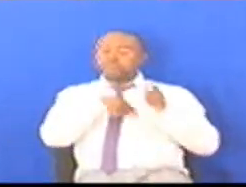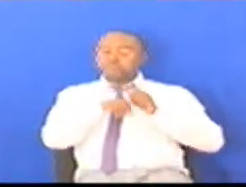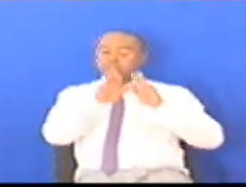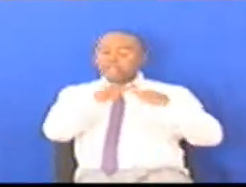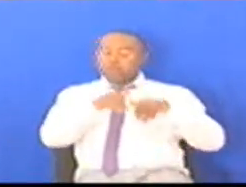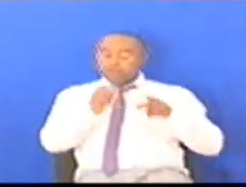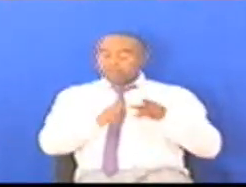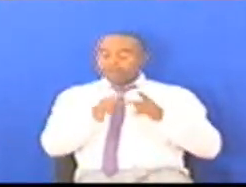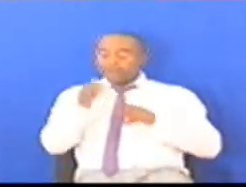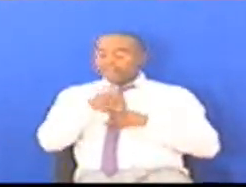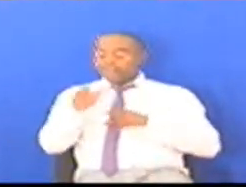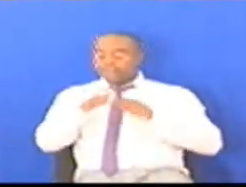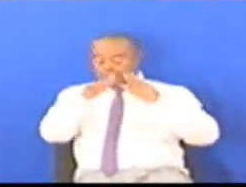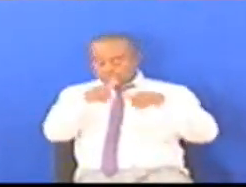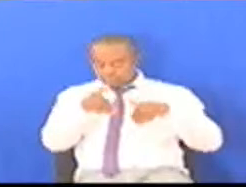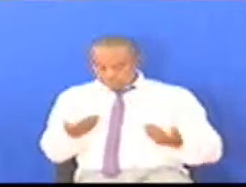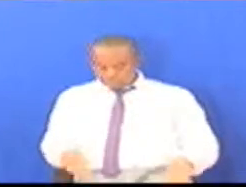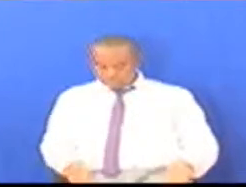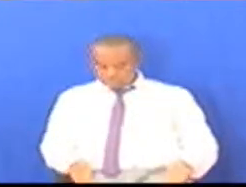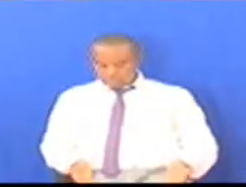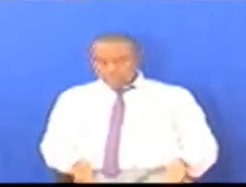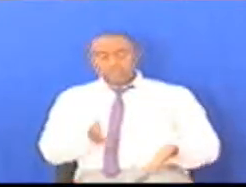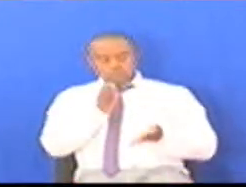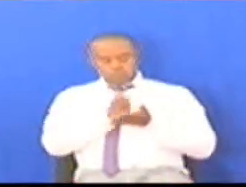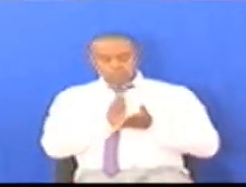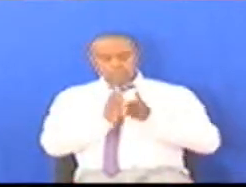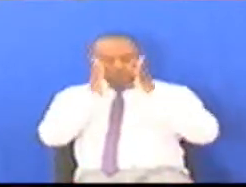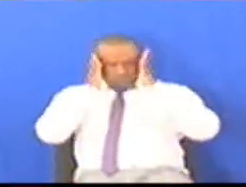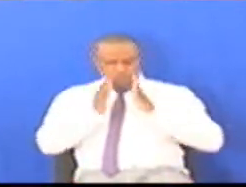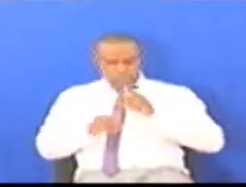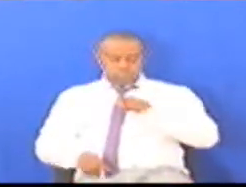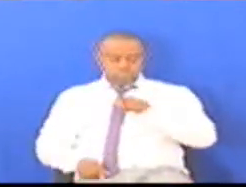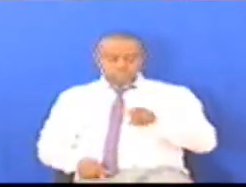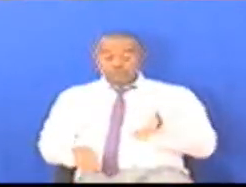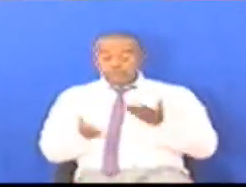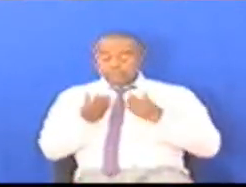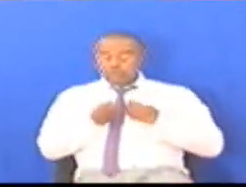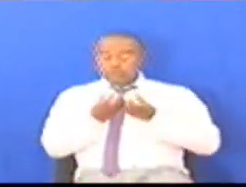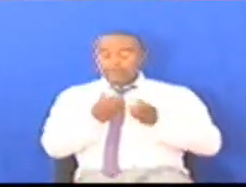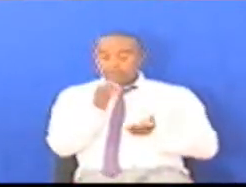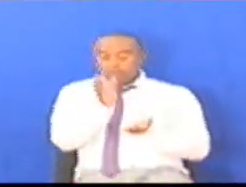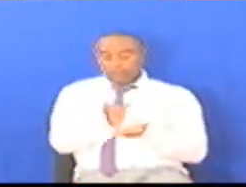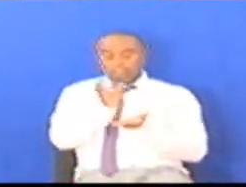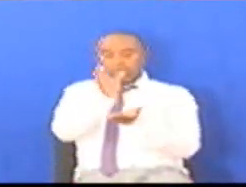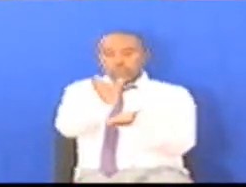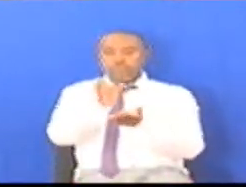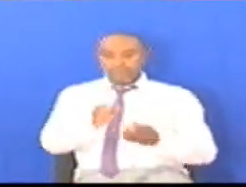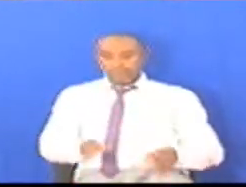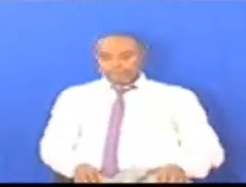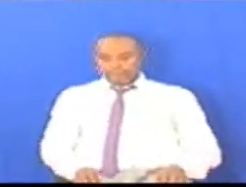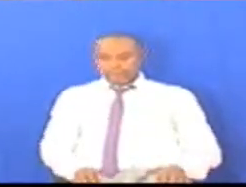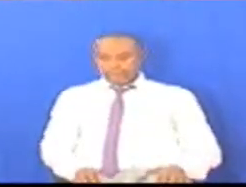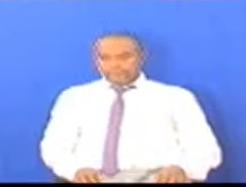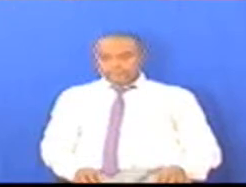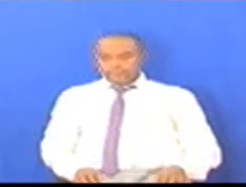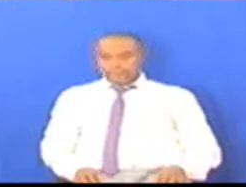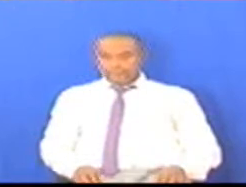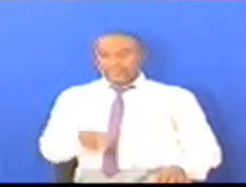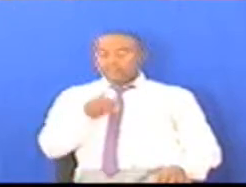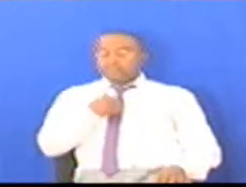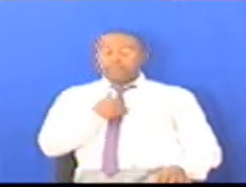inje Ya bunge Kwa kweli mwishmiwa Unaistahiri Tuzo Wanarwangwa Nina waomba